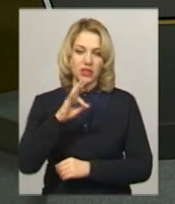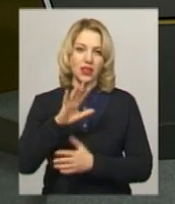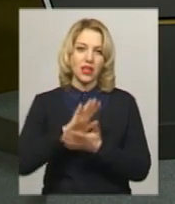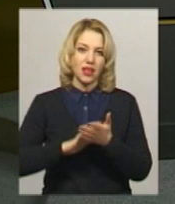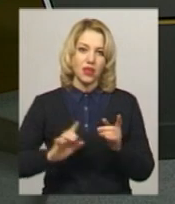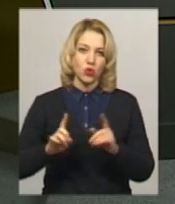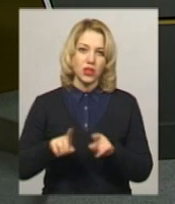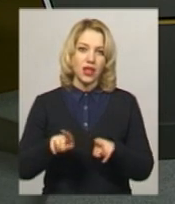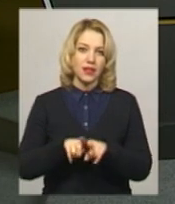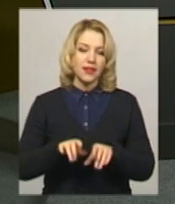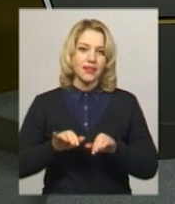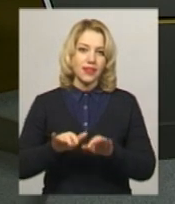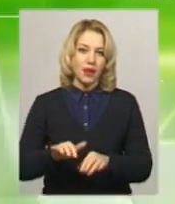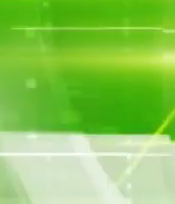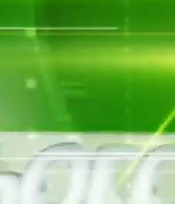коротко про такі теми.